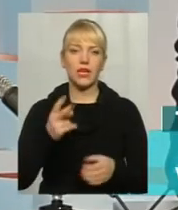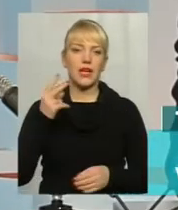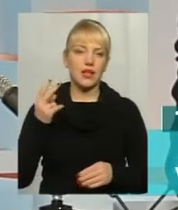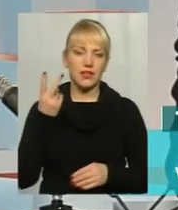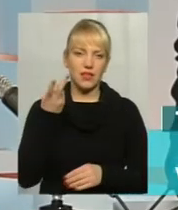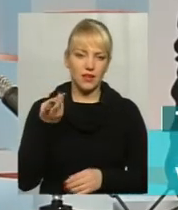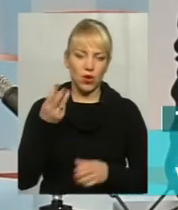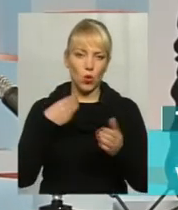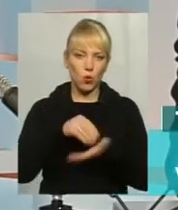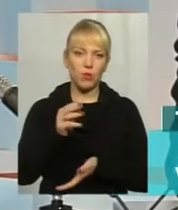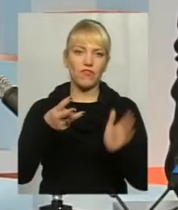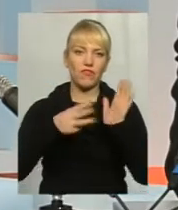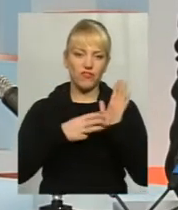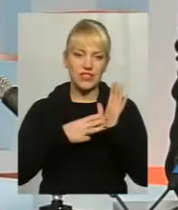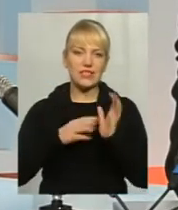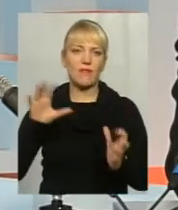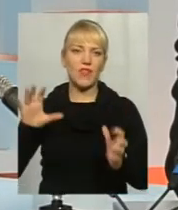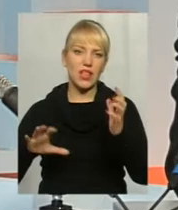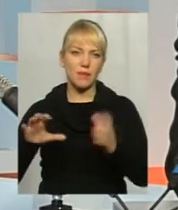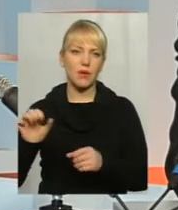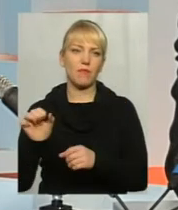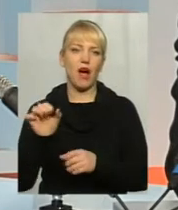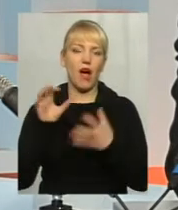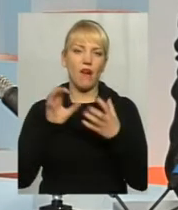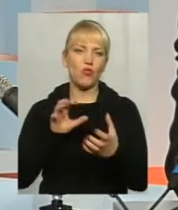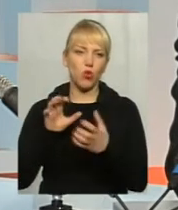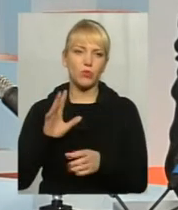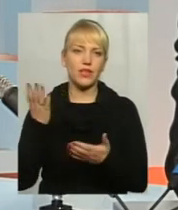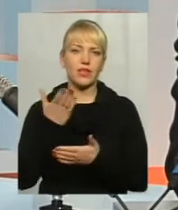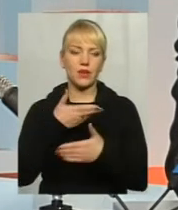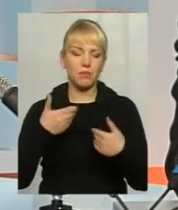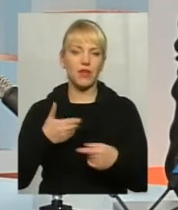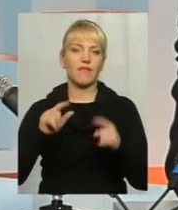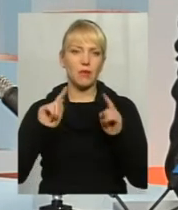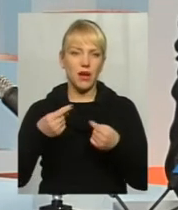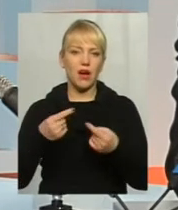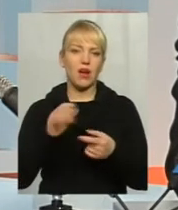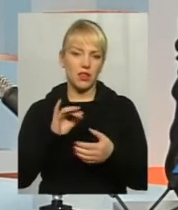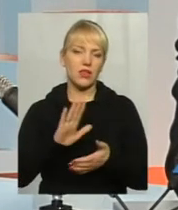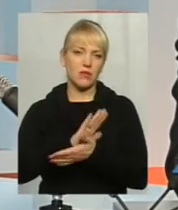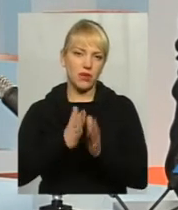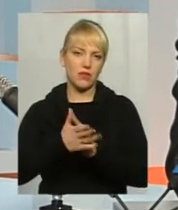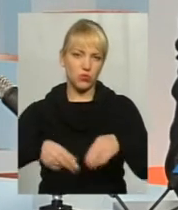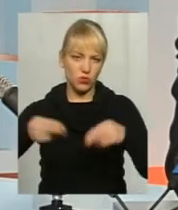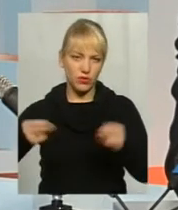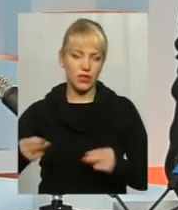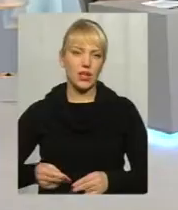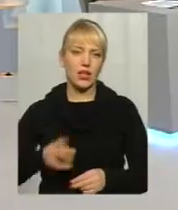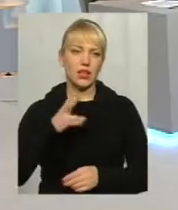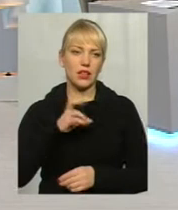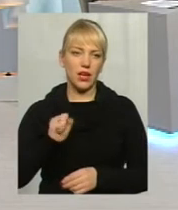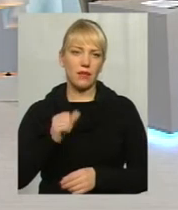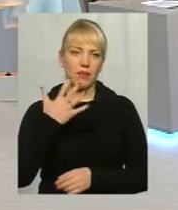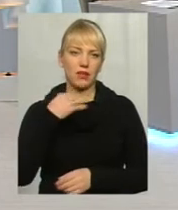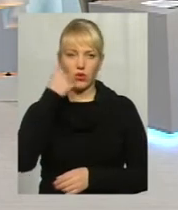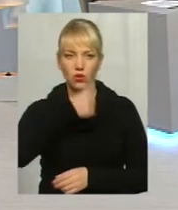автобусів, великогабаритних, такі, як ми вимагали. Відповідно, ми уклали з ним, як з перевізником, договір на 5